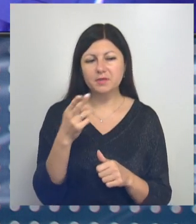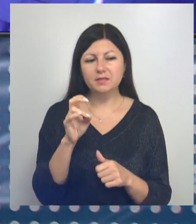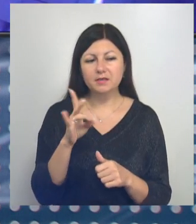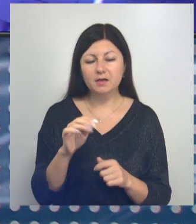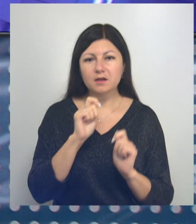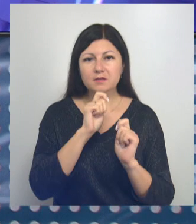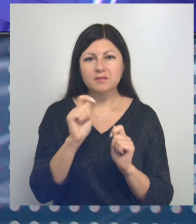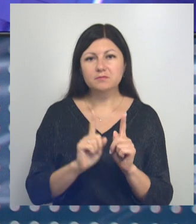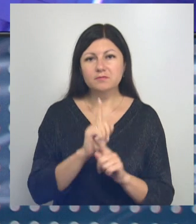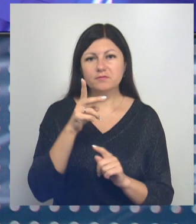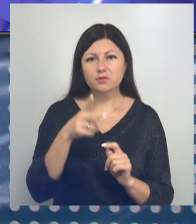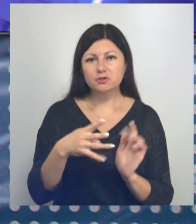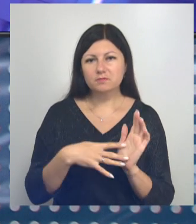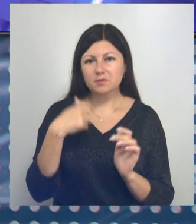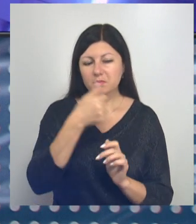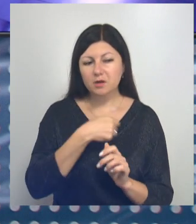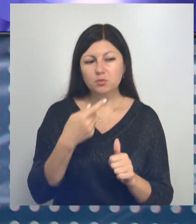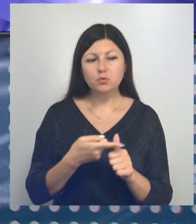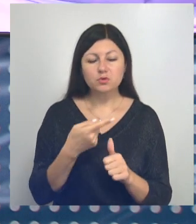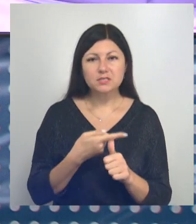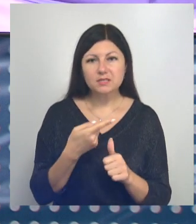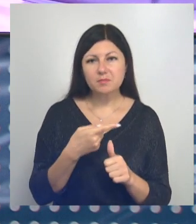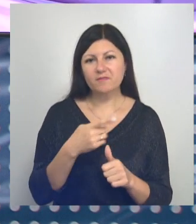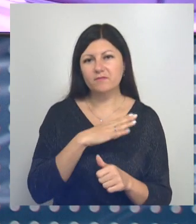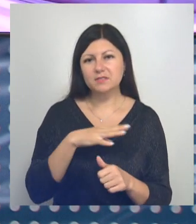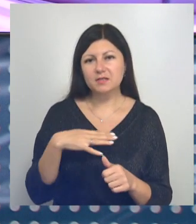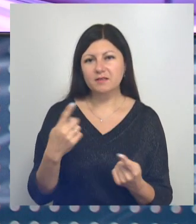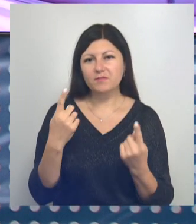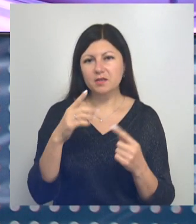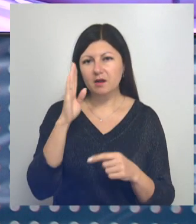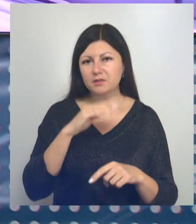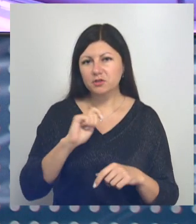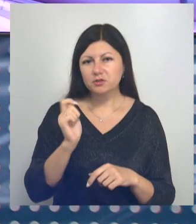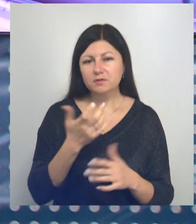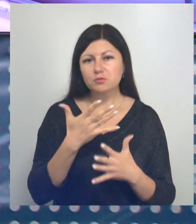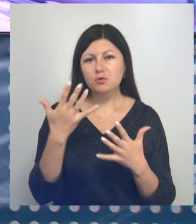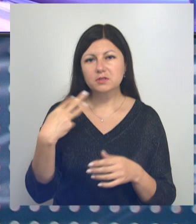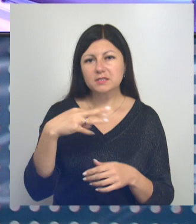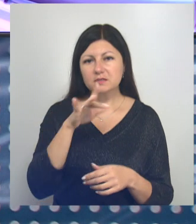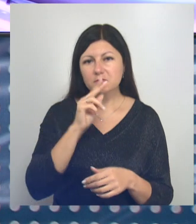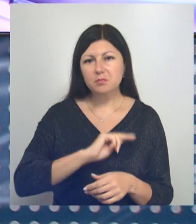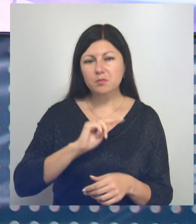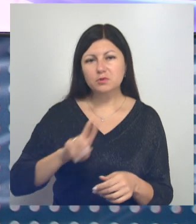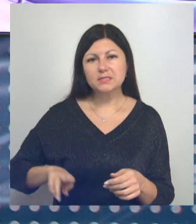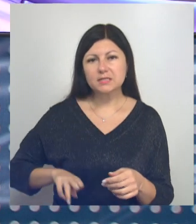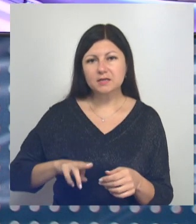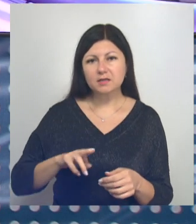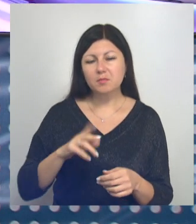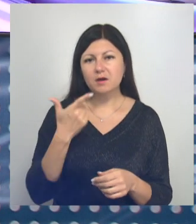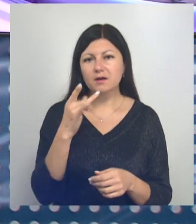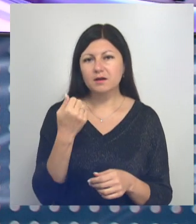учреждена в 2009 году. Носит имя ветерана Великой Отечественной, который более 30 лет проработал директором